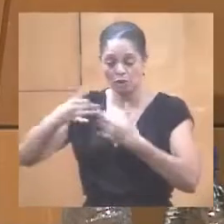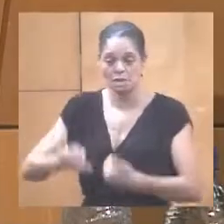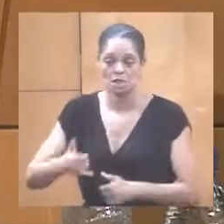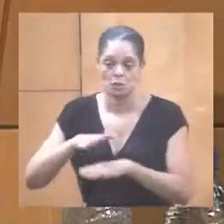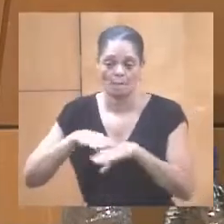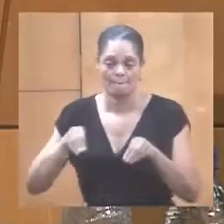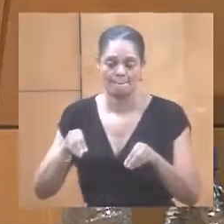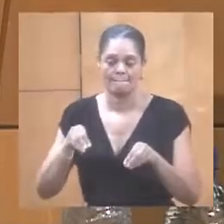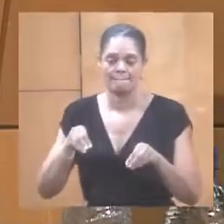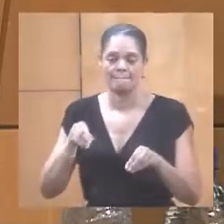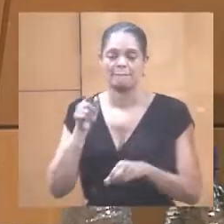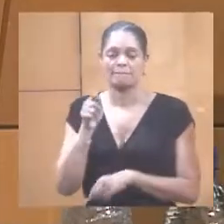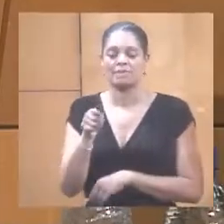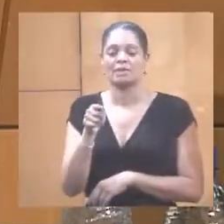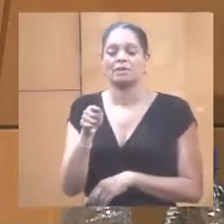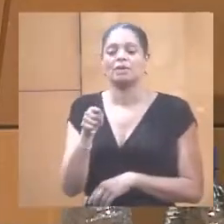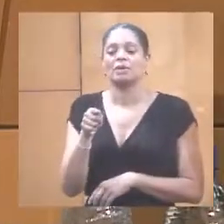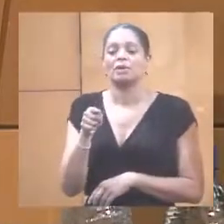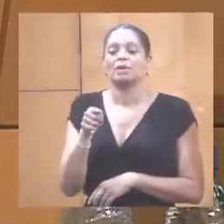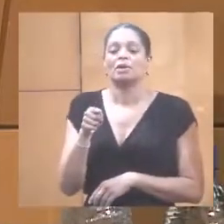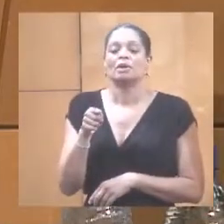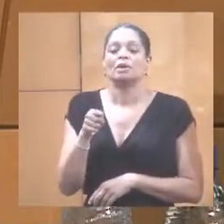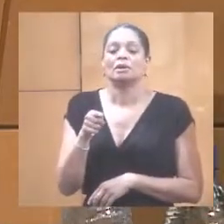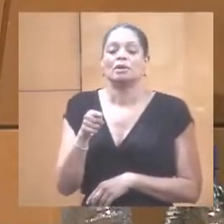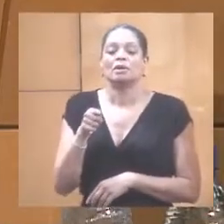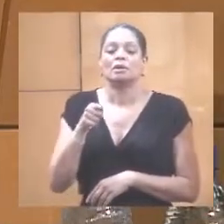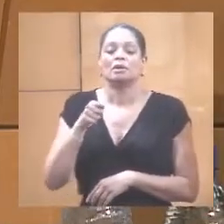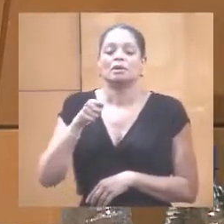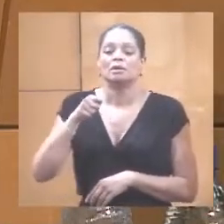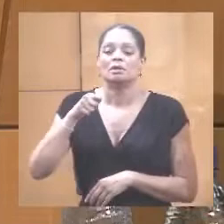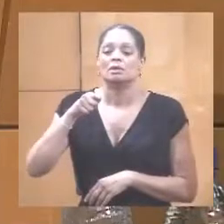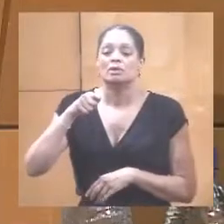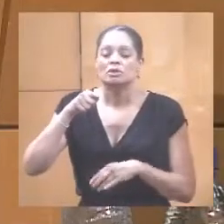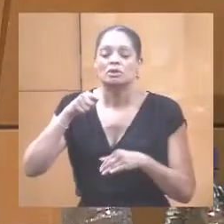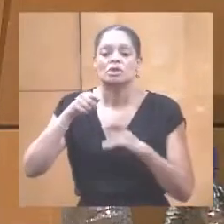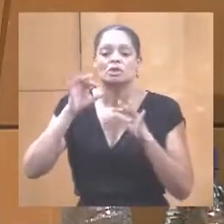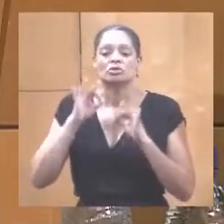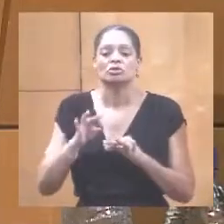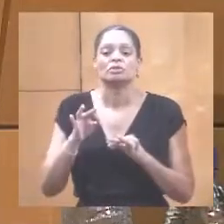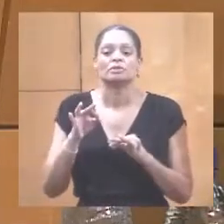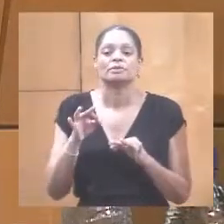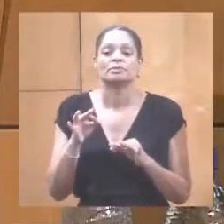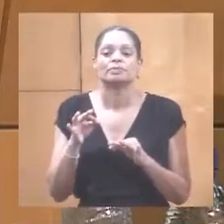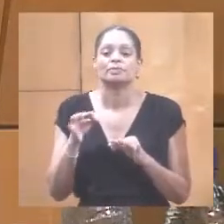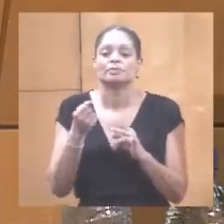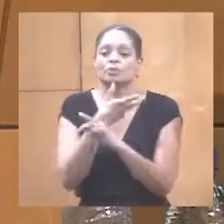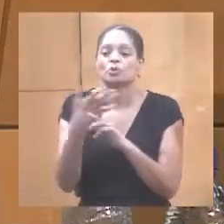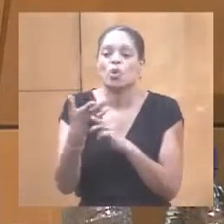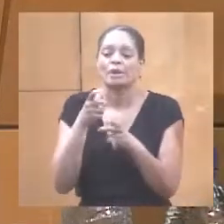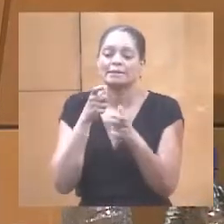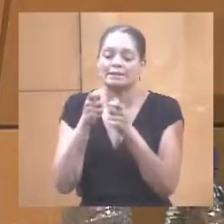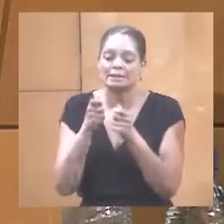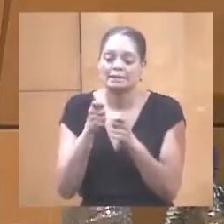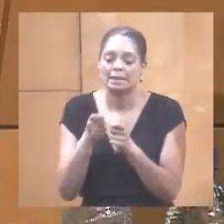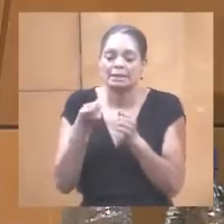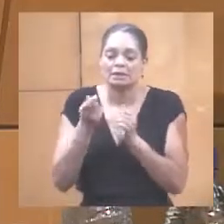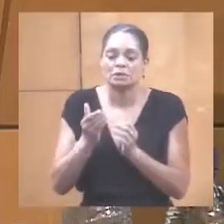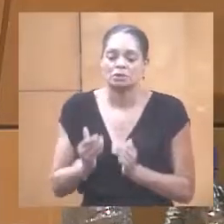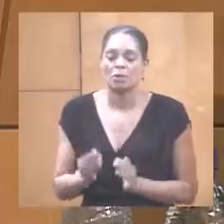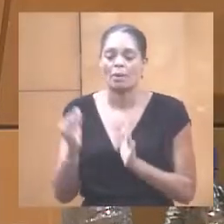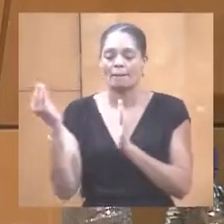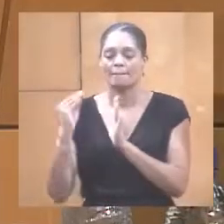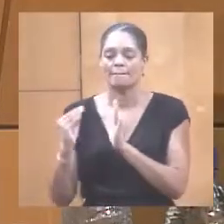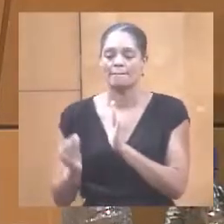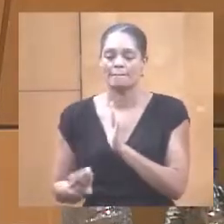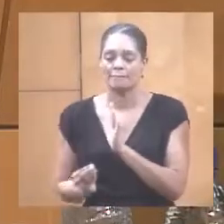Et pour lequel nous avons décliné et soumis au vote de notre Assemblée un certain nombre de délibérations que nous utilisons